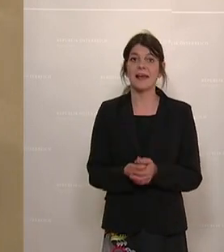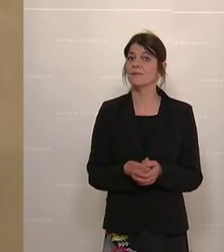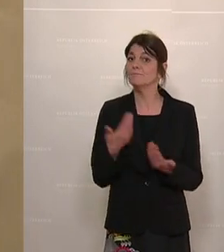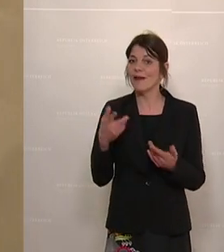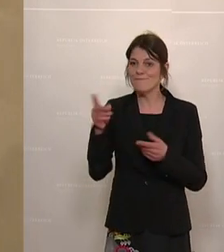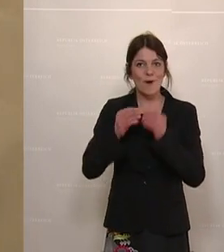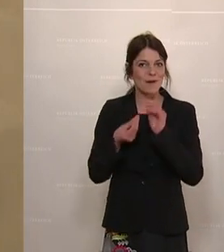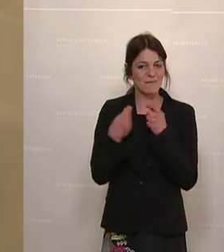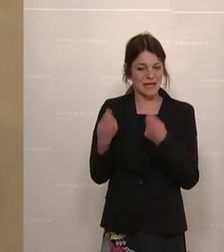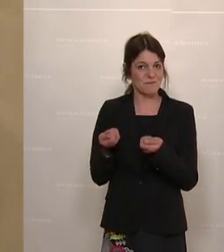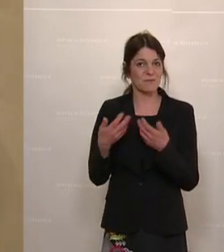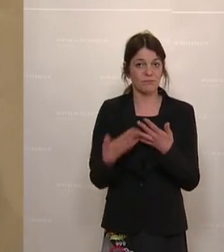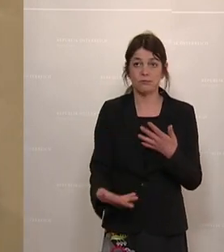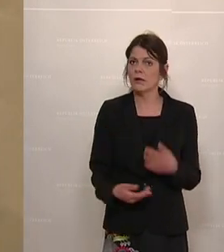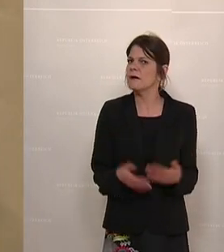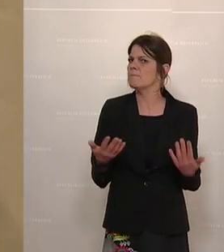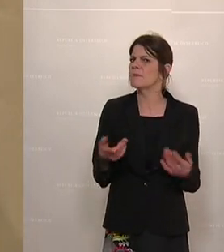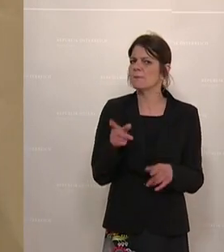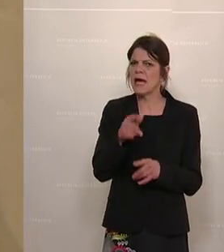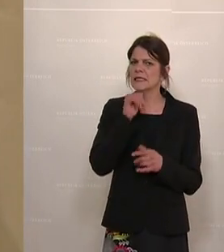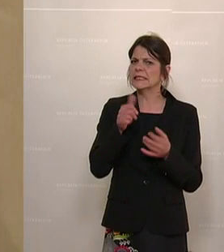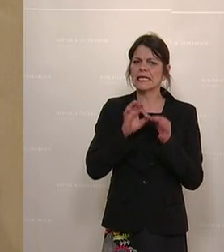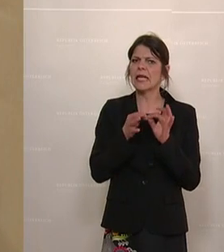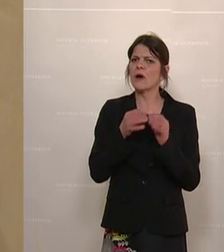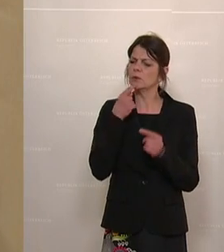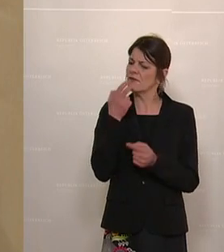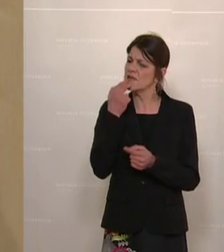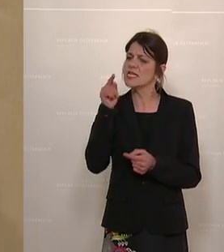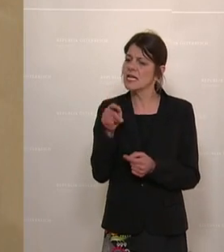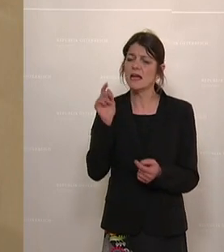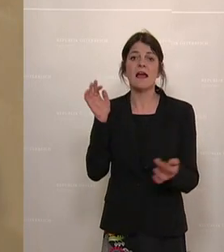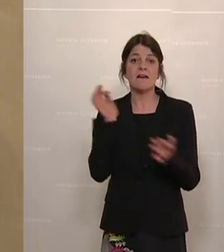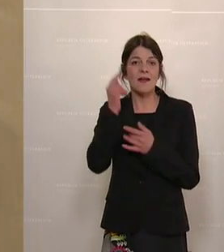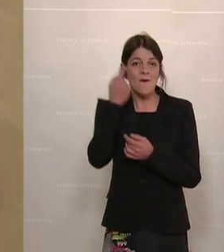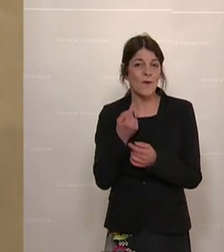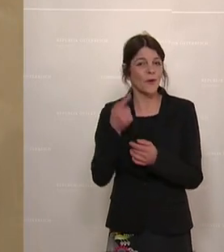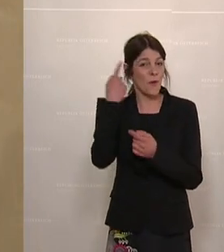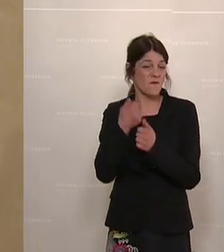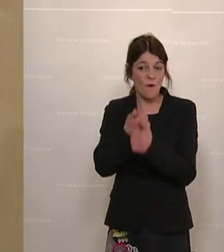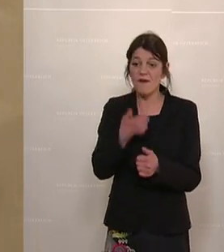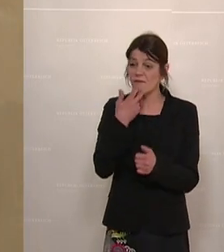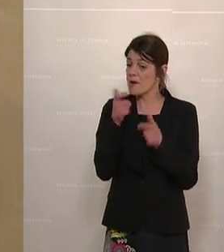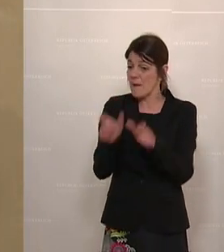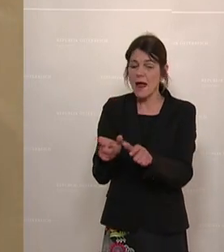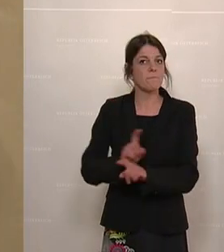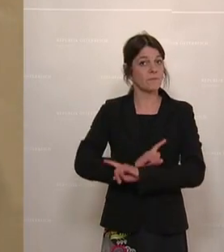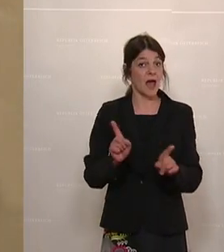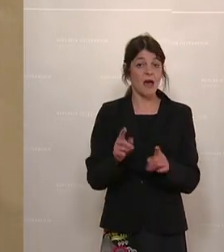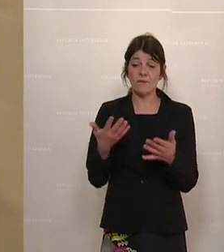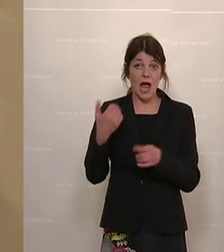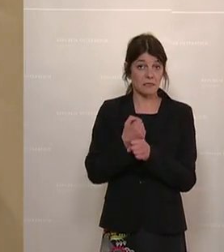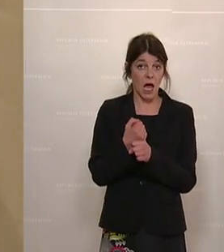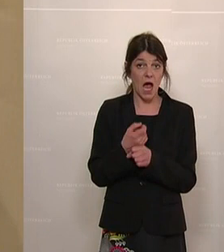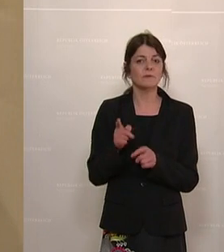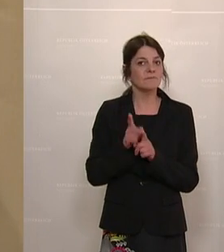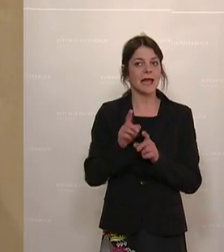Probleme, die dort auftreten, die in Wirklichkeit nicht punktgenau darauf hinzielen, Antisemitismus zu verhindern, sondern in Wirklichkeit dazu führen, dass